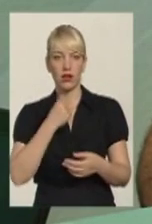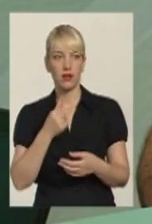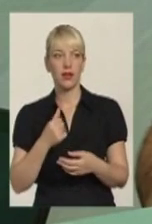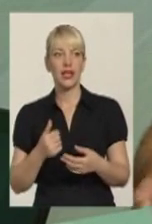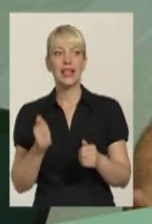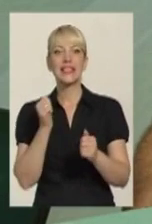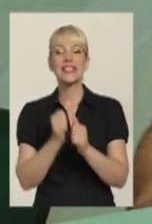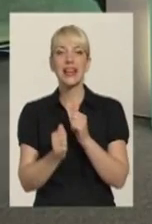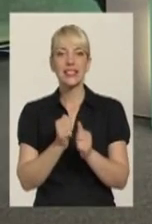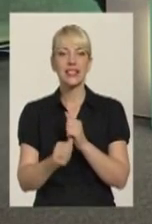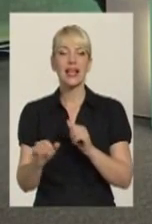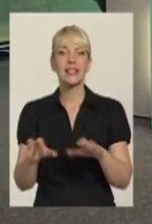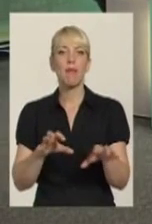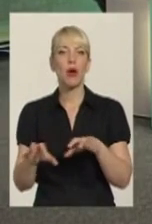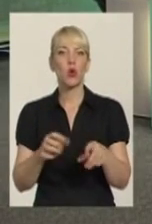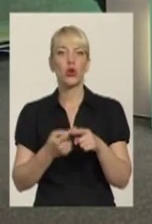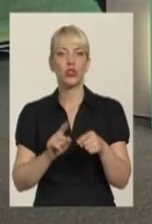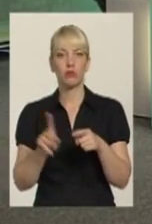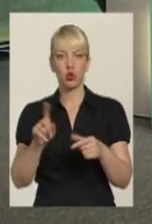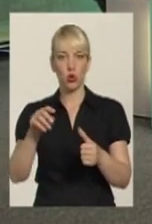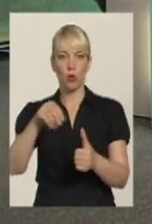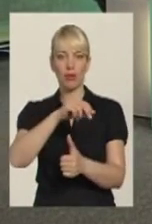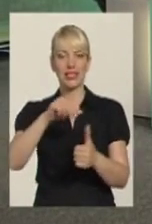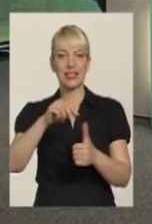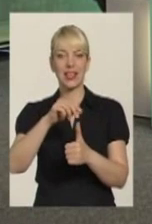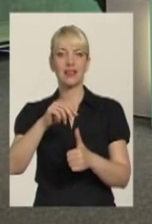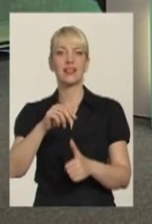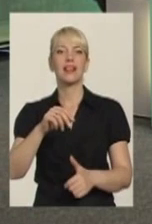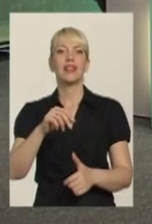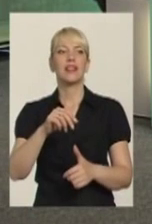спекулирують тем, що президент Армії заявив,